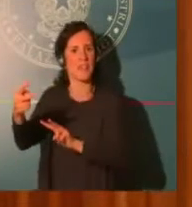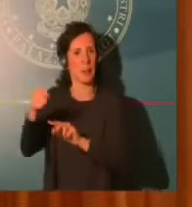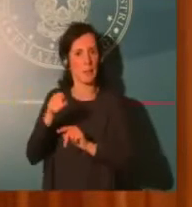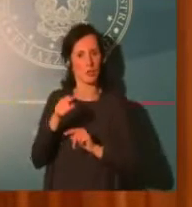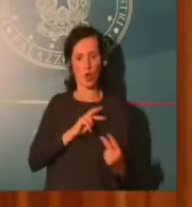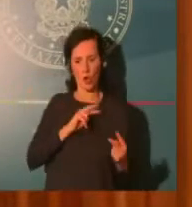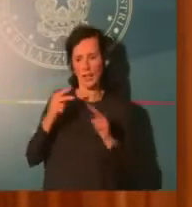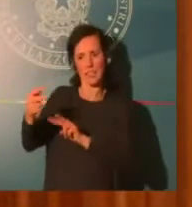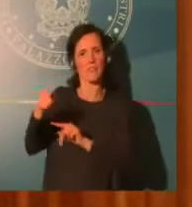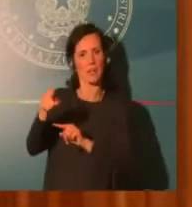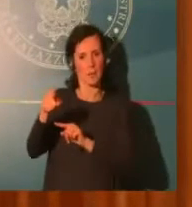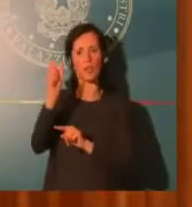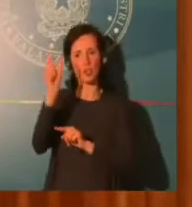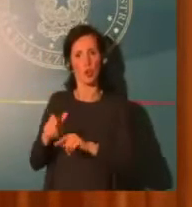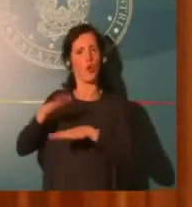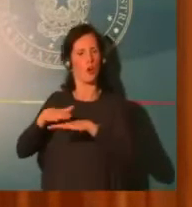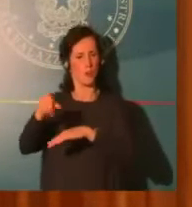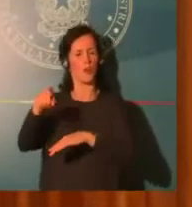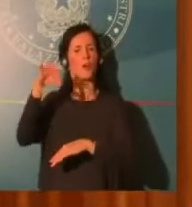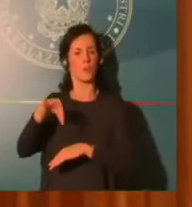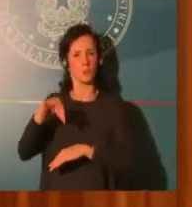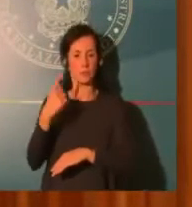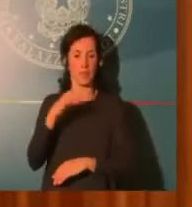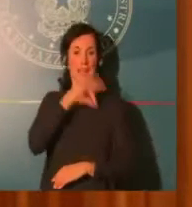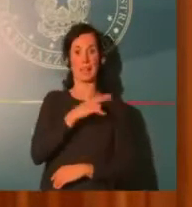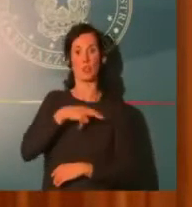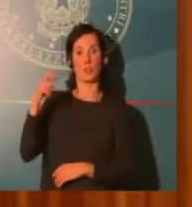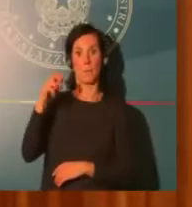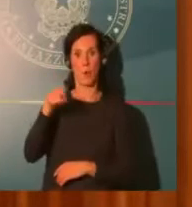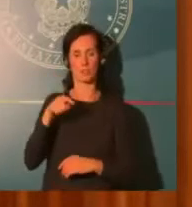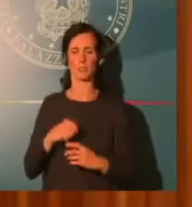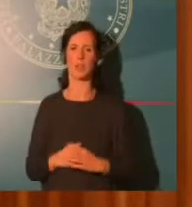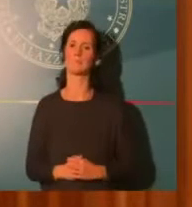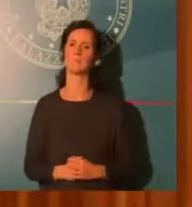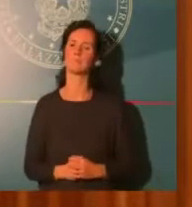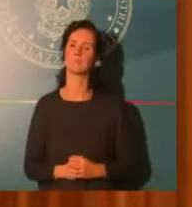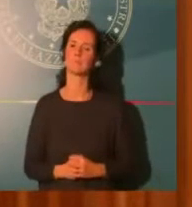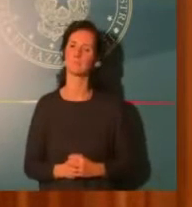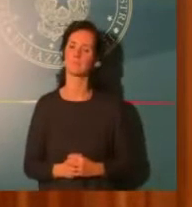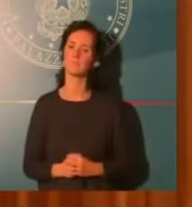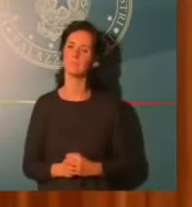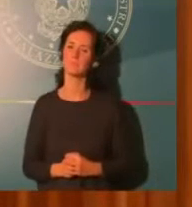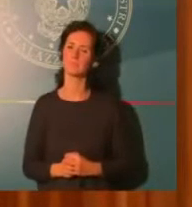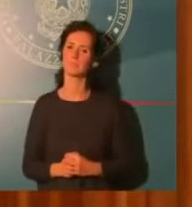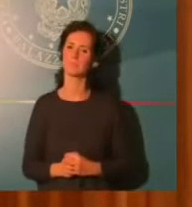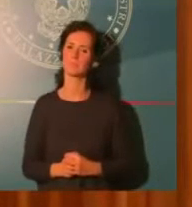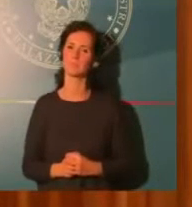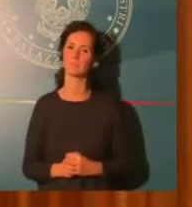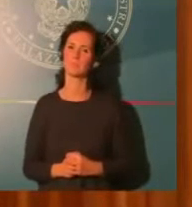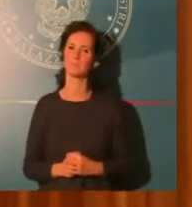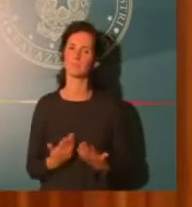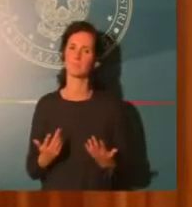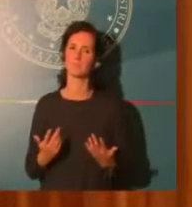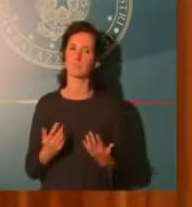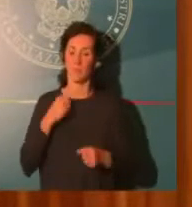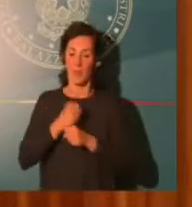Riteniamo di aver fatto in poche ore il massimo per dare sostegno a questi